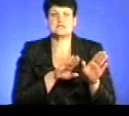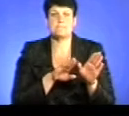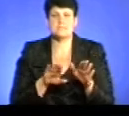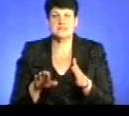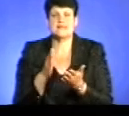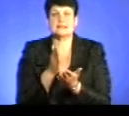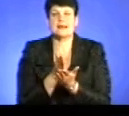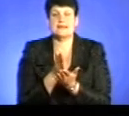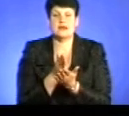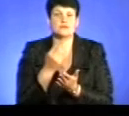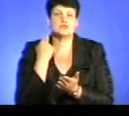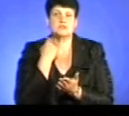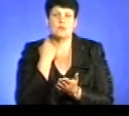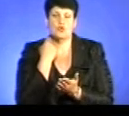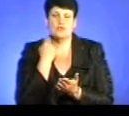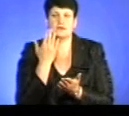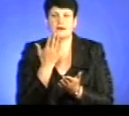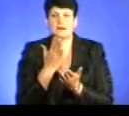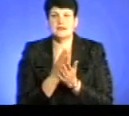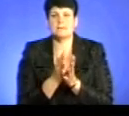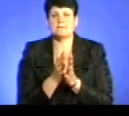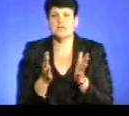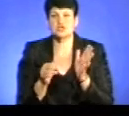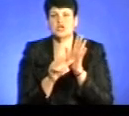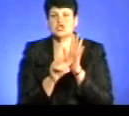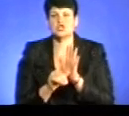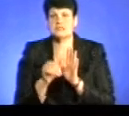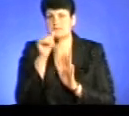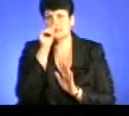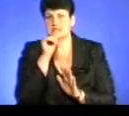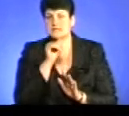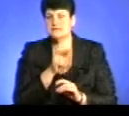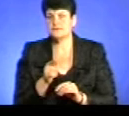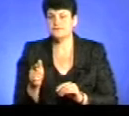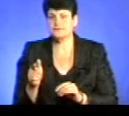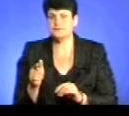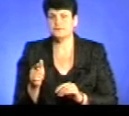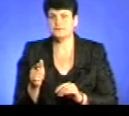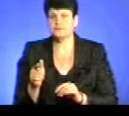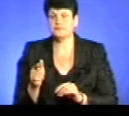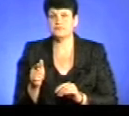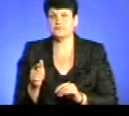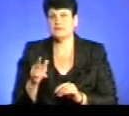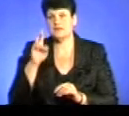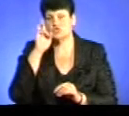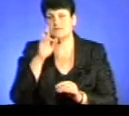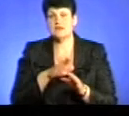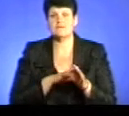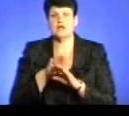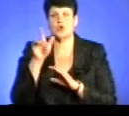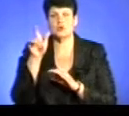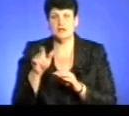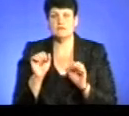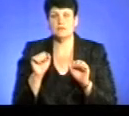наявної заборгованості, яка складає понад 6 місяців, і державний виконавець може